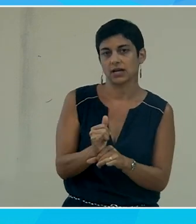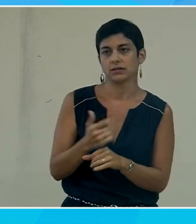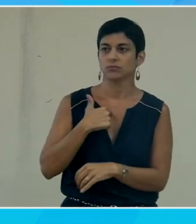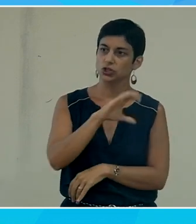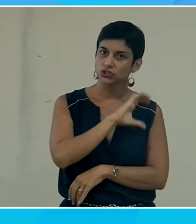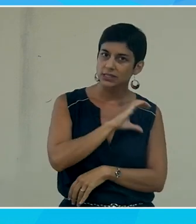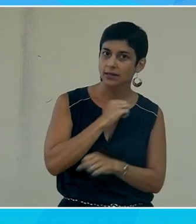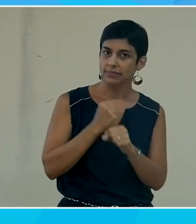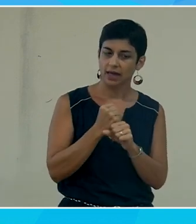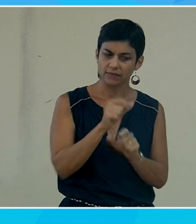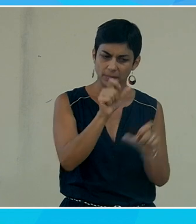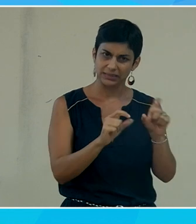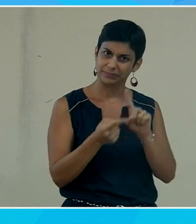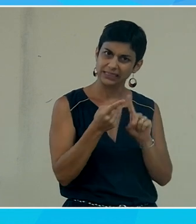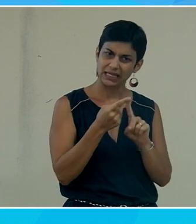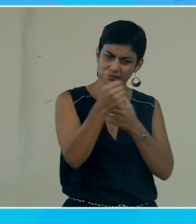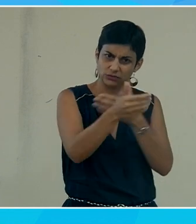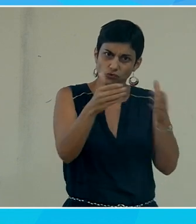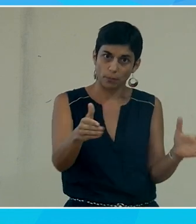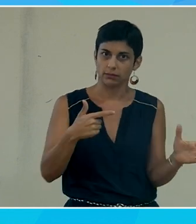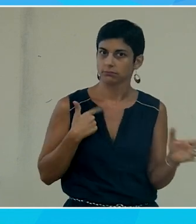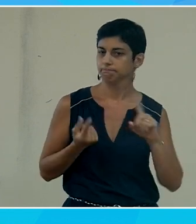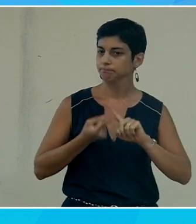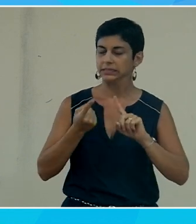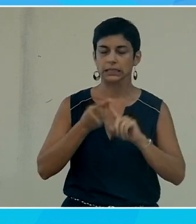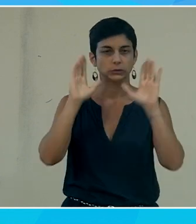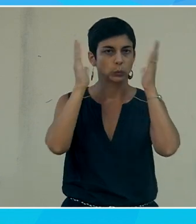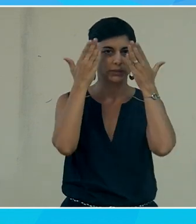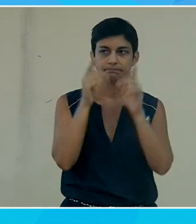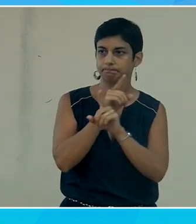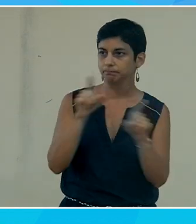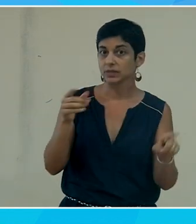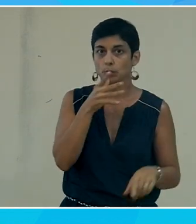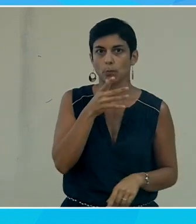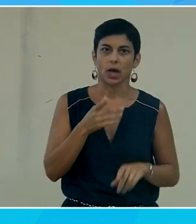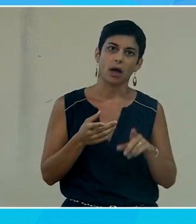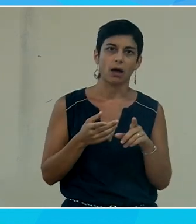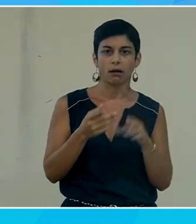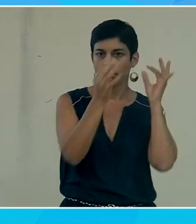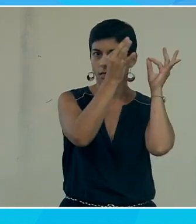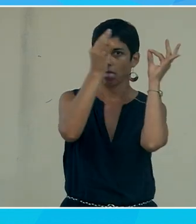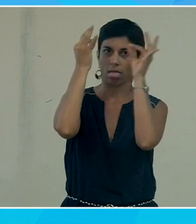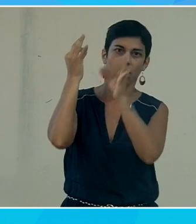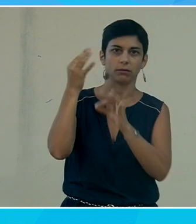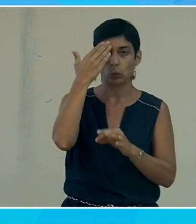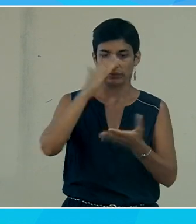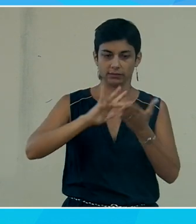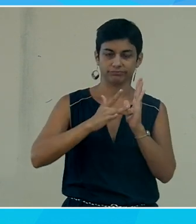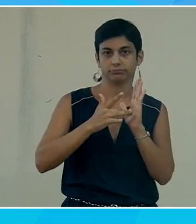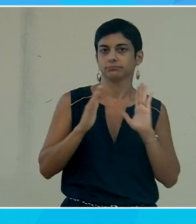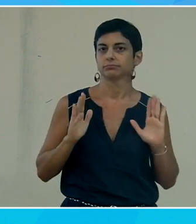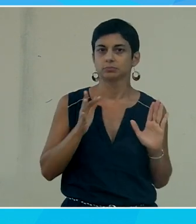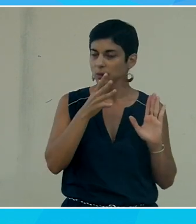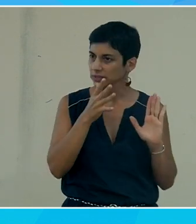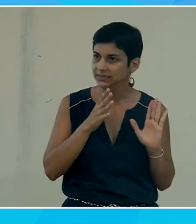travailler avec des spécialistes du domaine parce que je ne suis pas spécialiste de l'autiste et je ne pas être spécialiste non plus de toutes les problématiques effectivement qu'on va